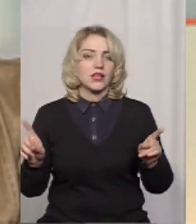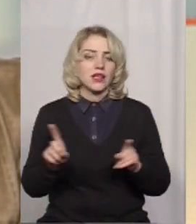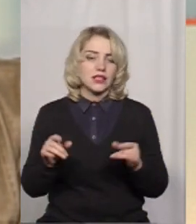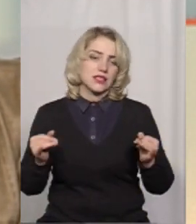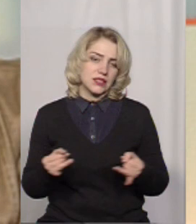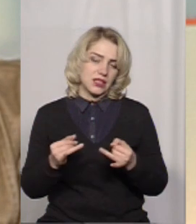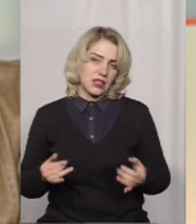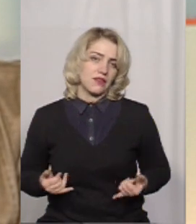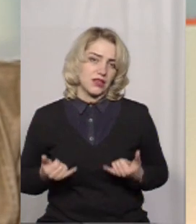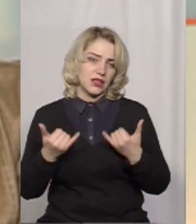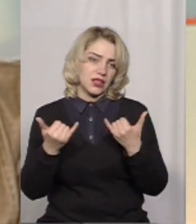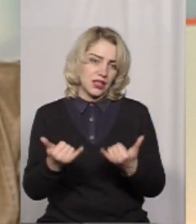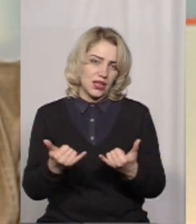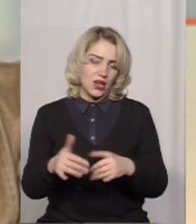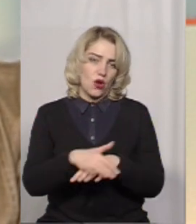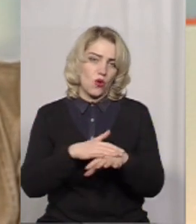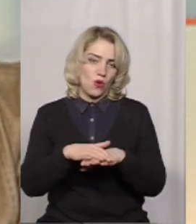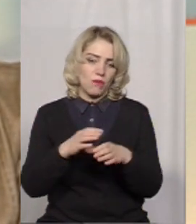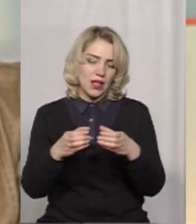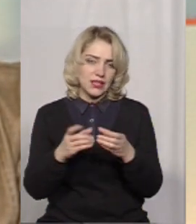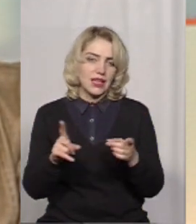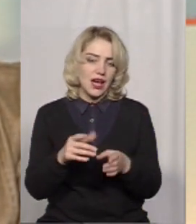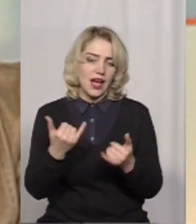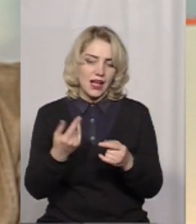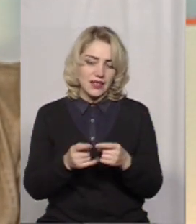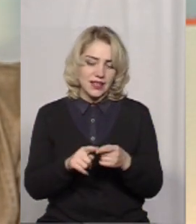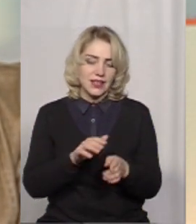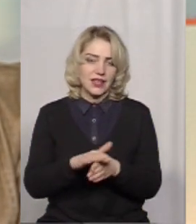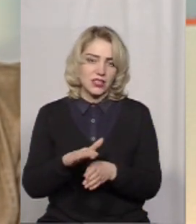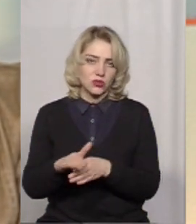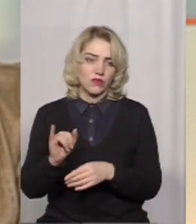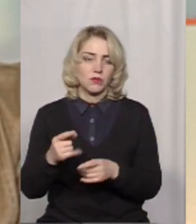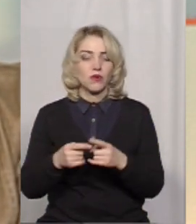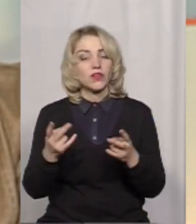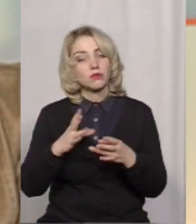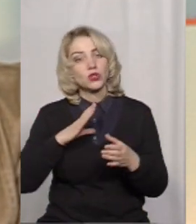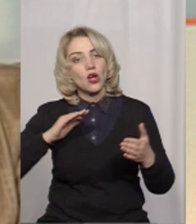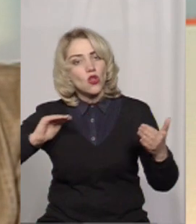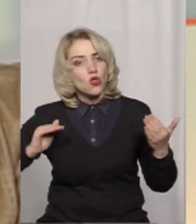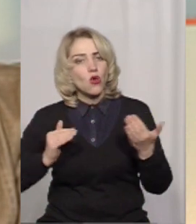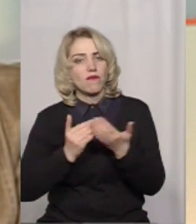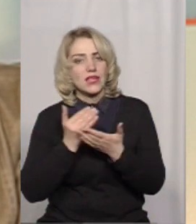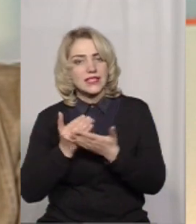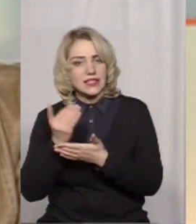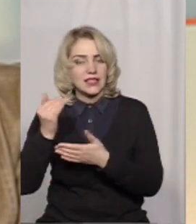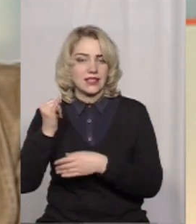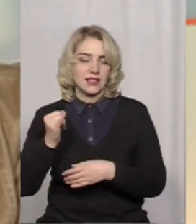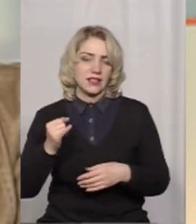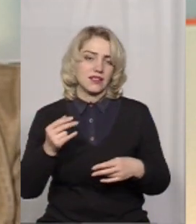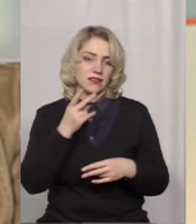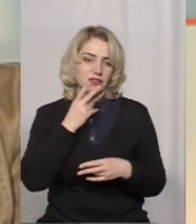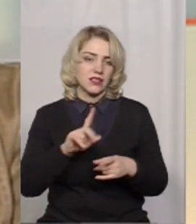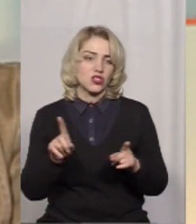цікаві насамперед для громади, яка їх реалізує. І вони мають бути інноваційні і дивитися, щоб